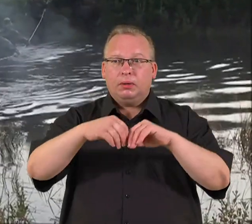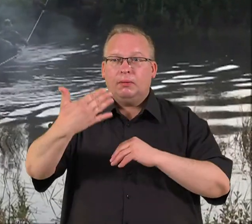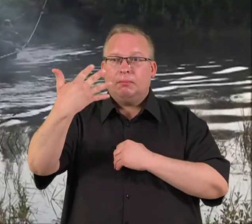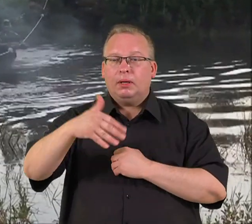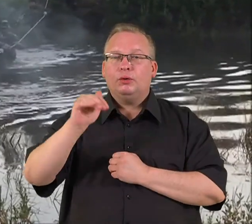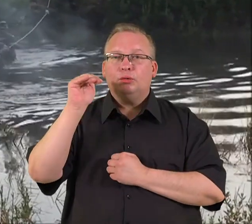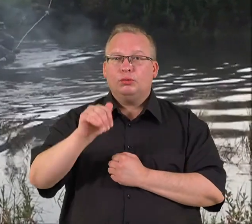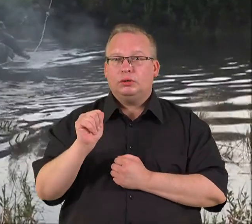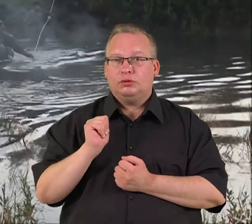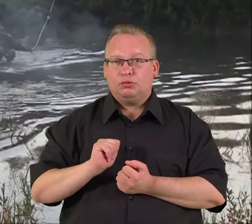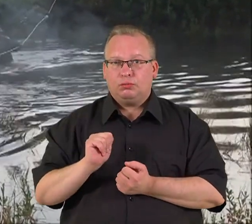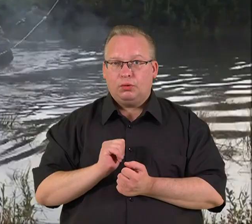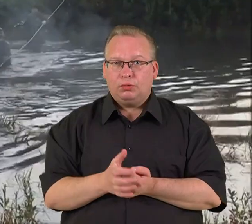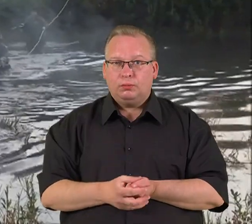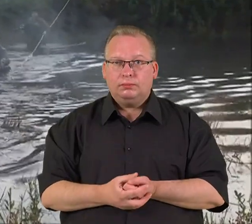tūkstančių šaulių.